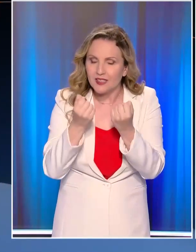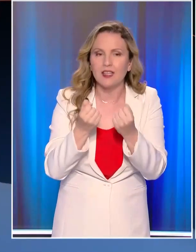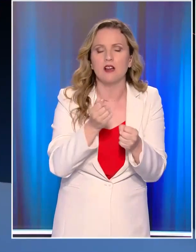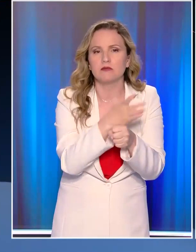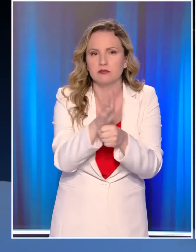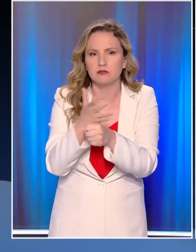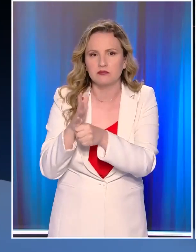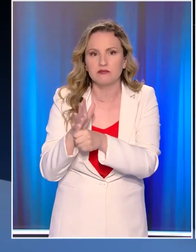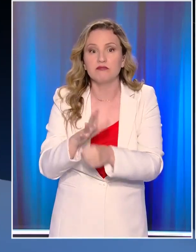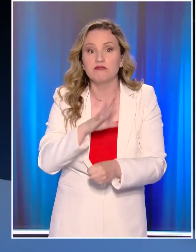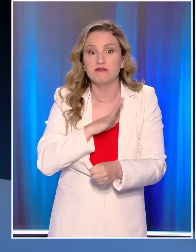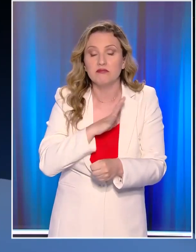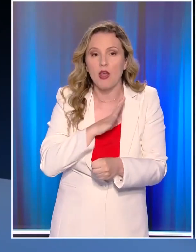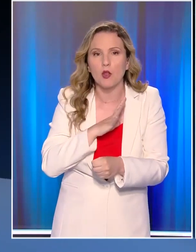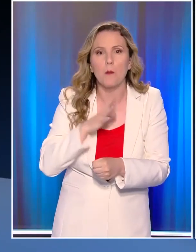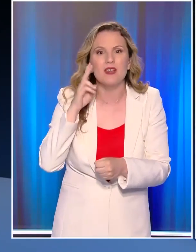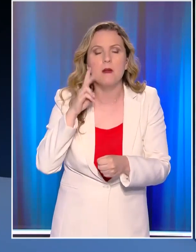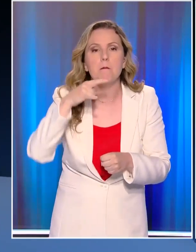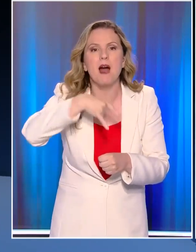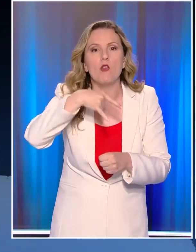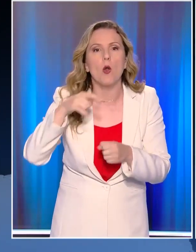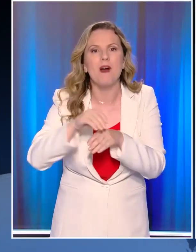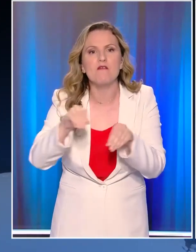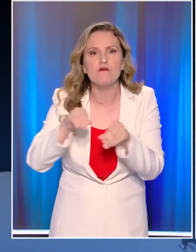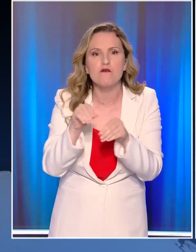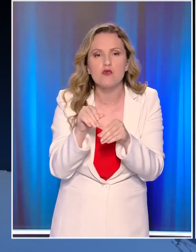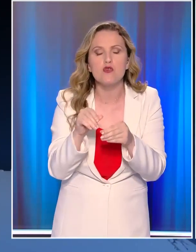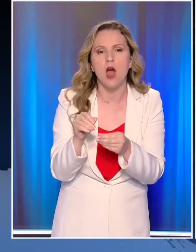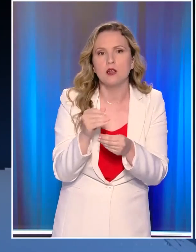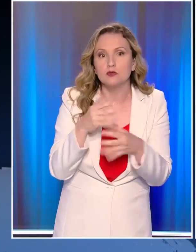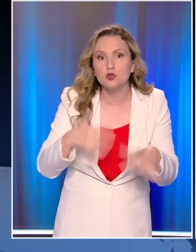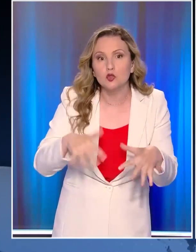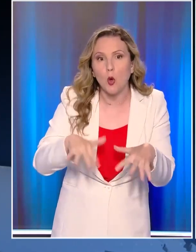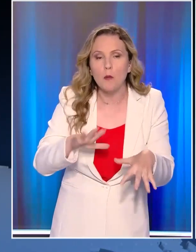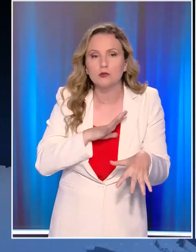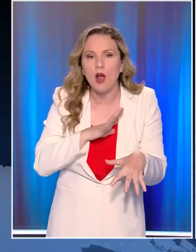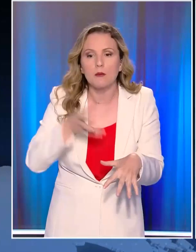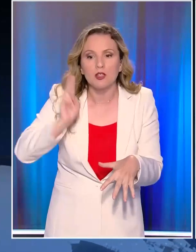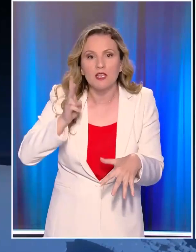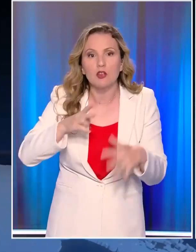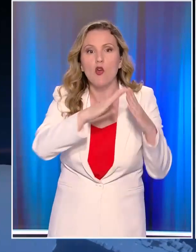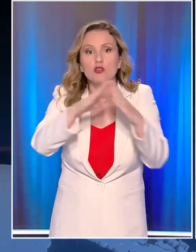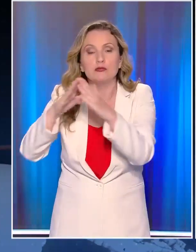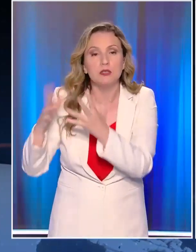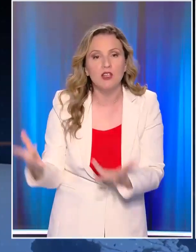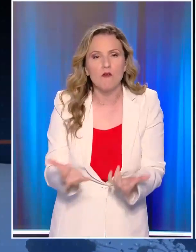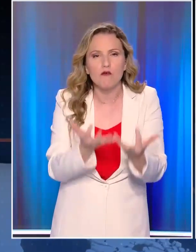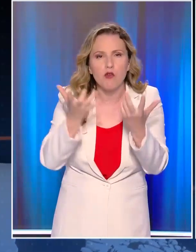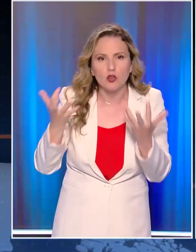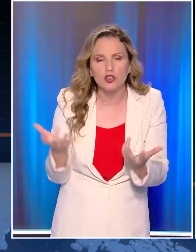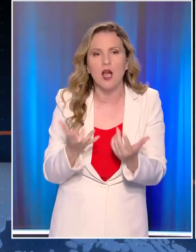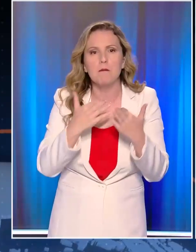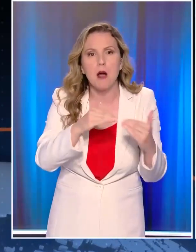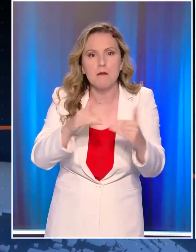Στιγμές τρόμου για τους κατοίκους του πανοράματος της Βουλας. Κάποιοι είδαν τις περιουσίες τους να καίγονται και άλλοι να απειλούνται άμεσα στη μεγάλη φωτιά που ξέσπασε στην περιοχή της